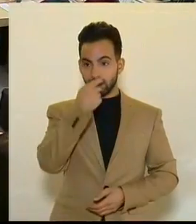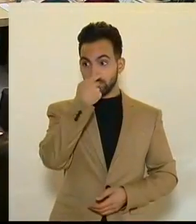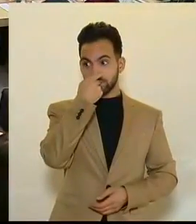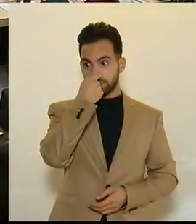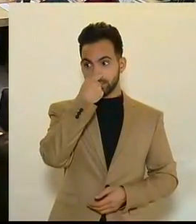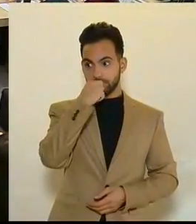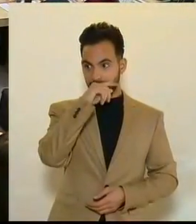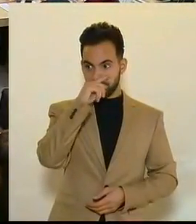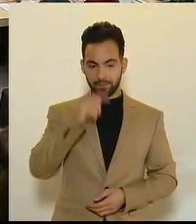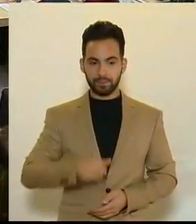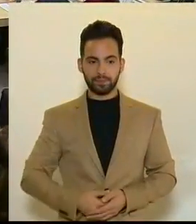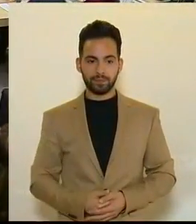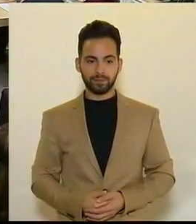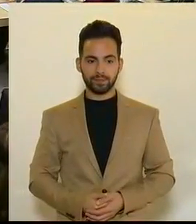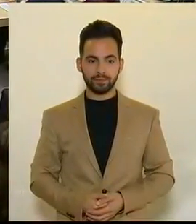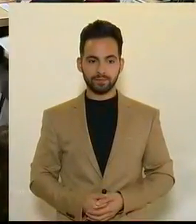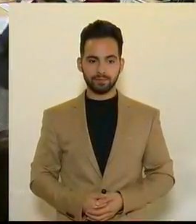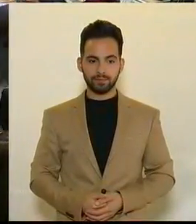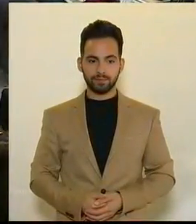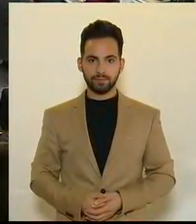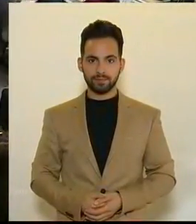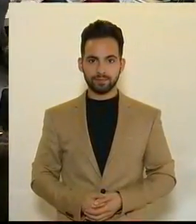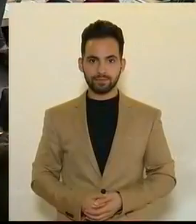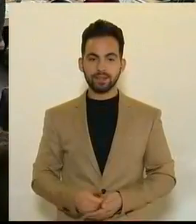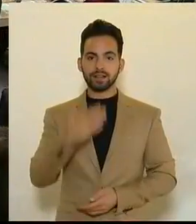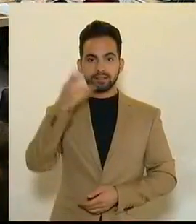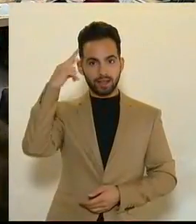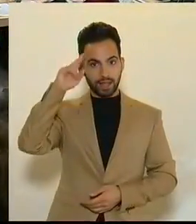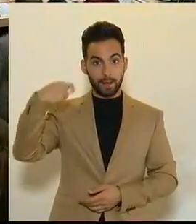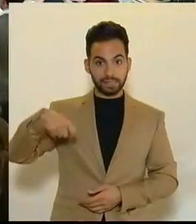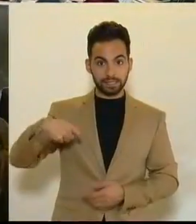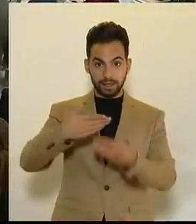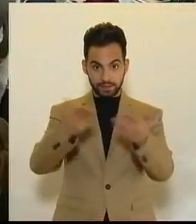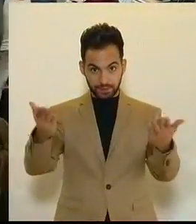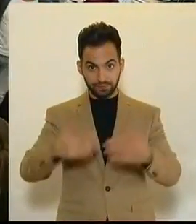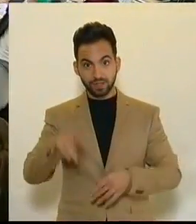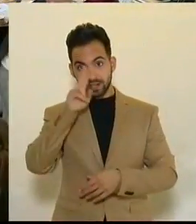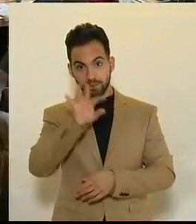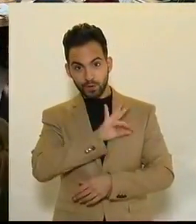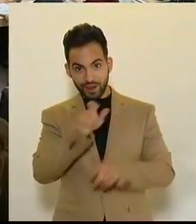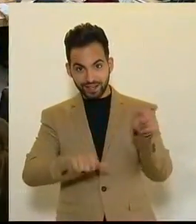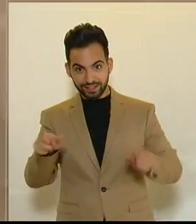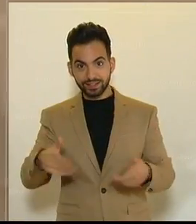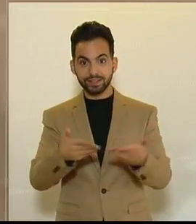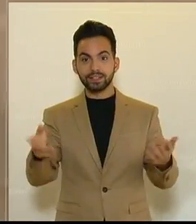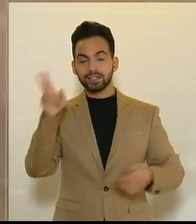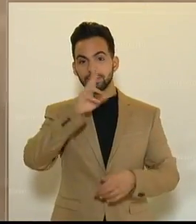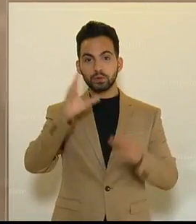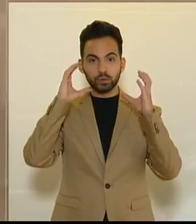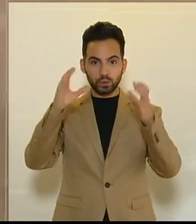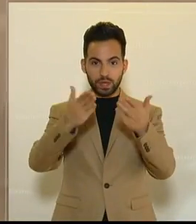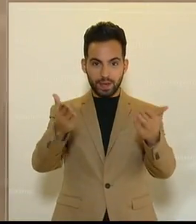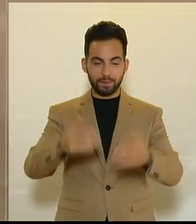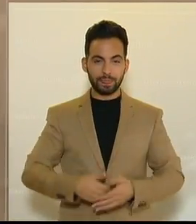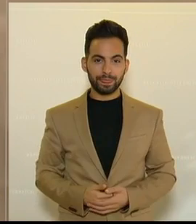Danke. Herr Präsident, meine Damen und Herren auf der Regierungsbank, liebe Kolleginnen und Kollegen, liebe Zuseherinnen